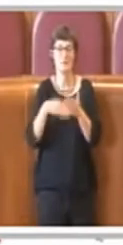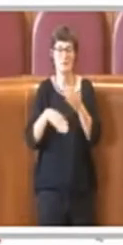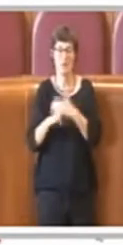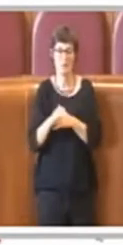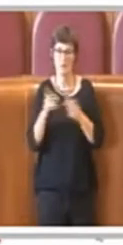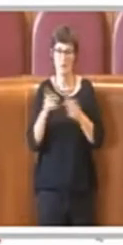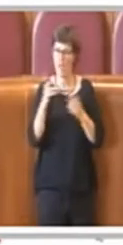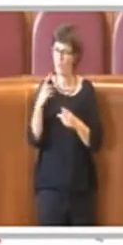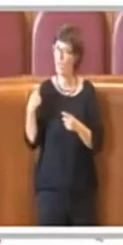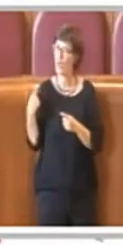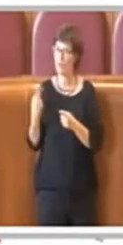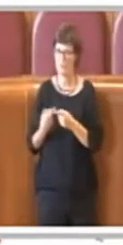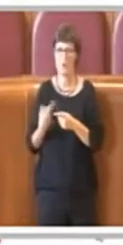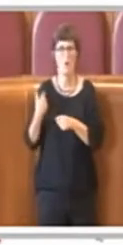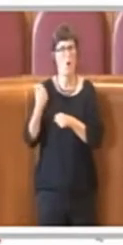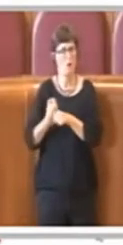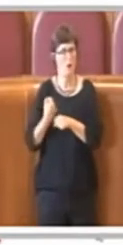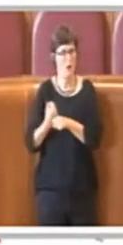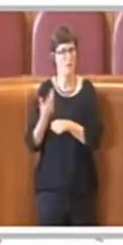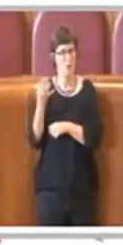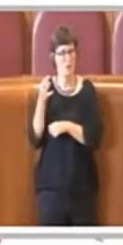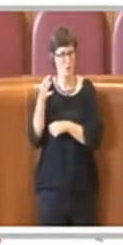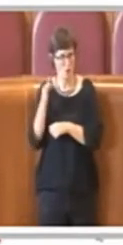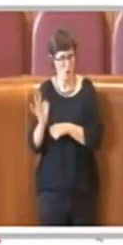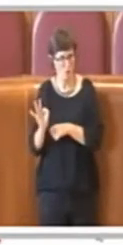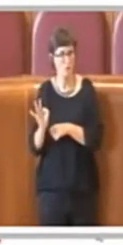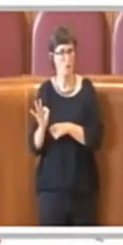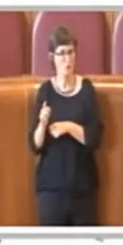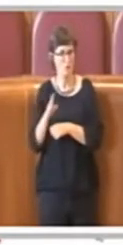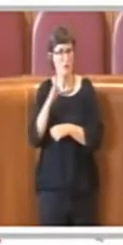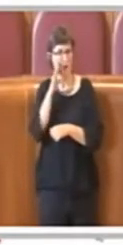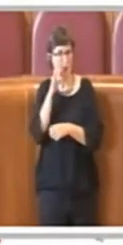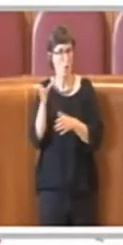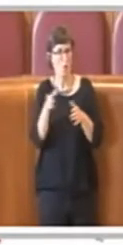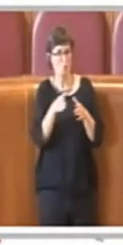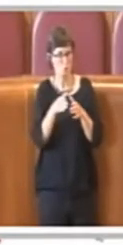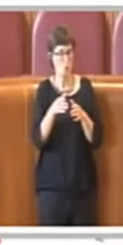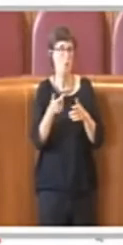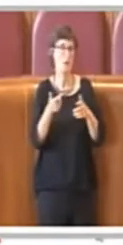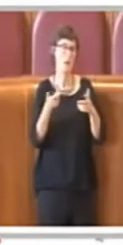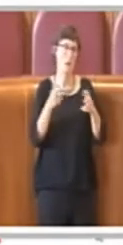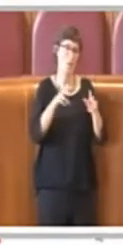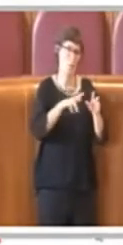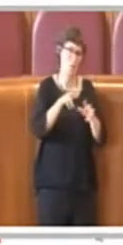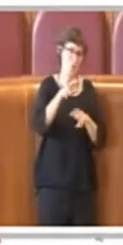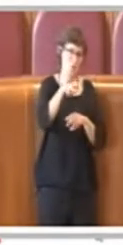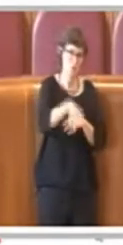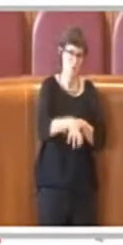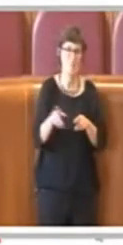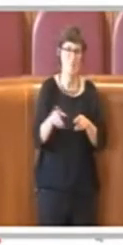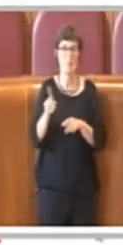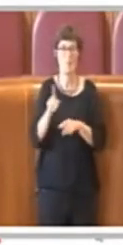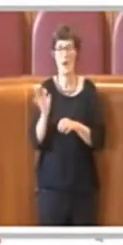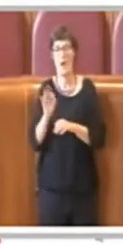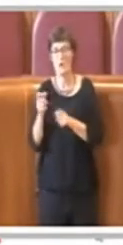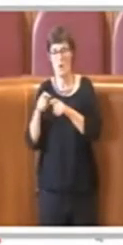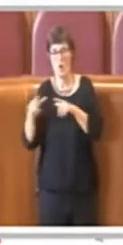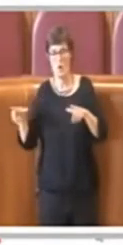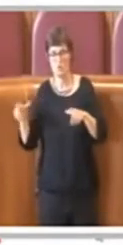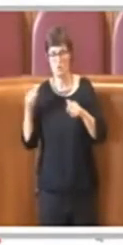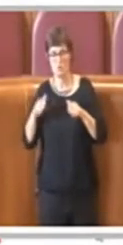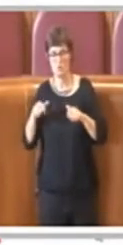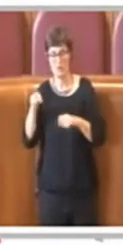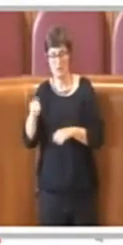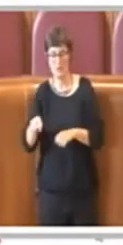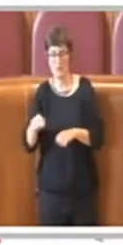fino ad oggi dalle attuali consulte, sia cittadina che municipali, con cui come amministrazione fin dal primo giorno della